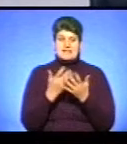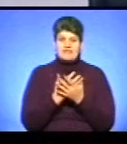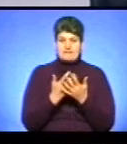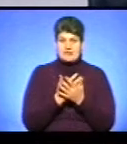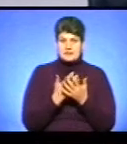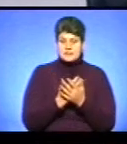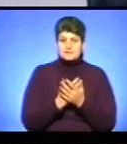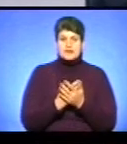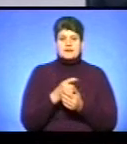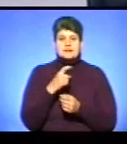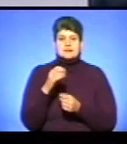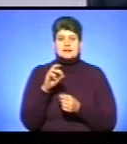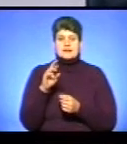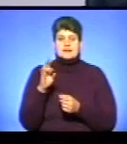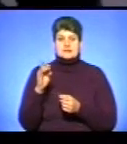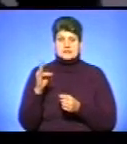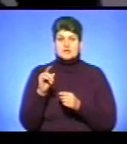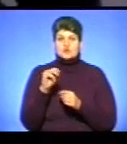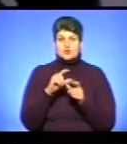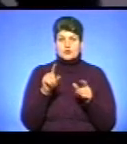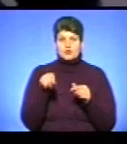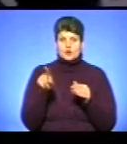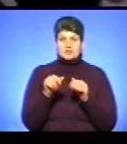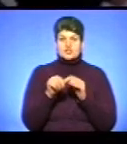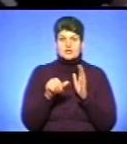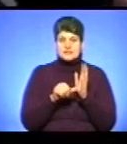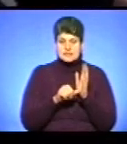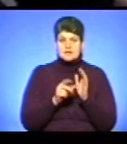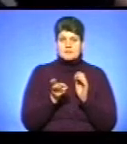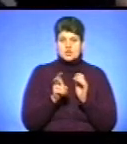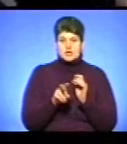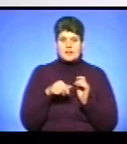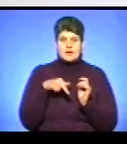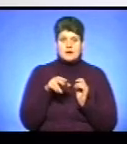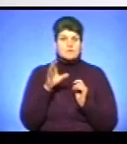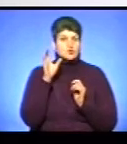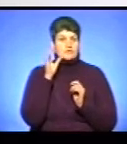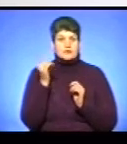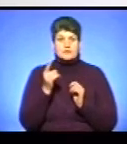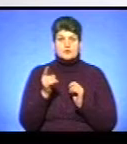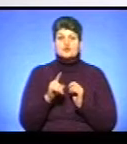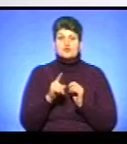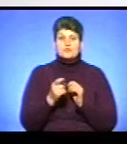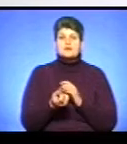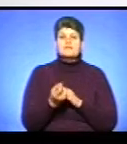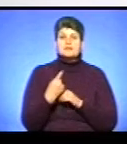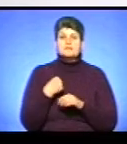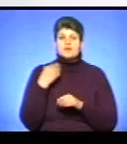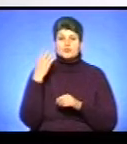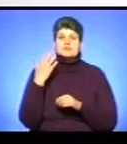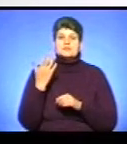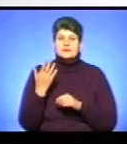Христина Ясній з Тернопільської школи номер 16 пішла на прослуховування першою. Чого являєшся мені у сні?